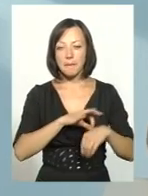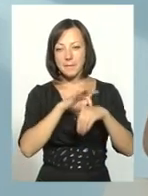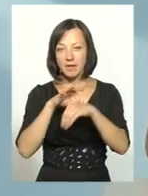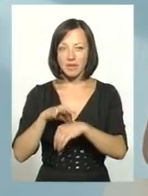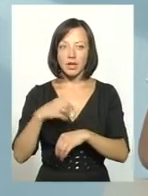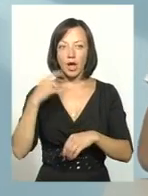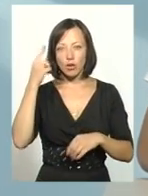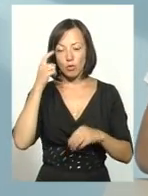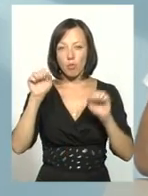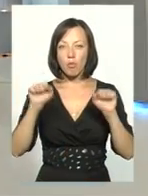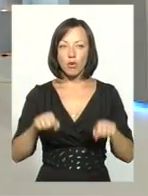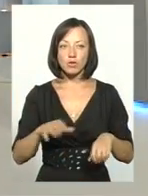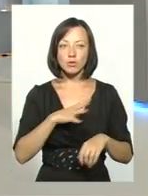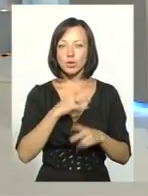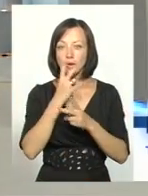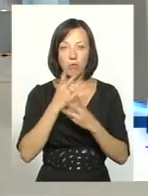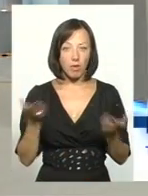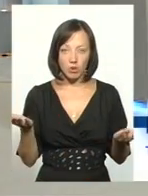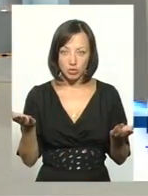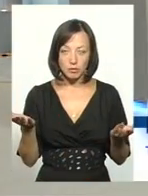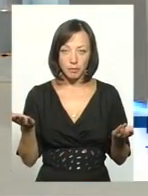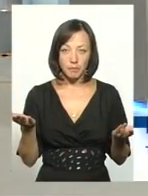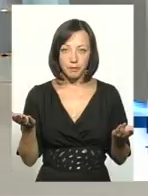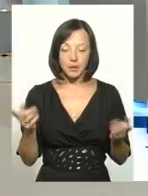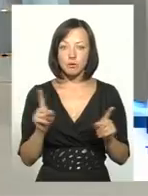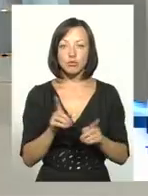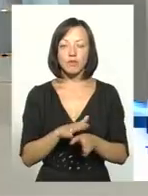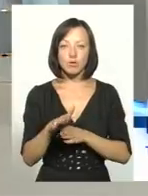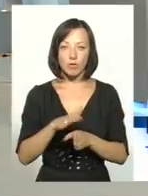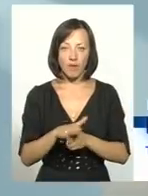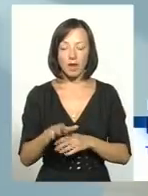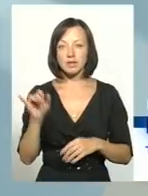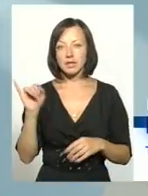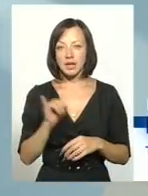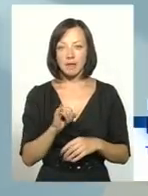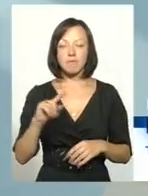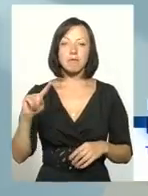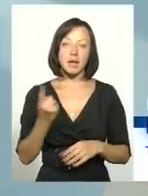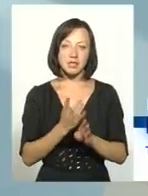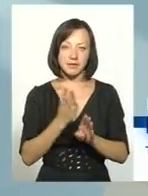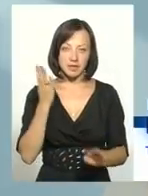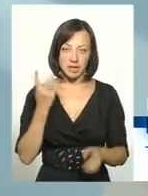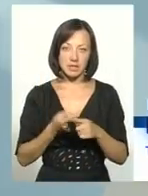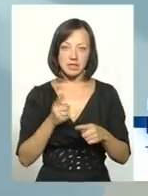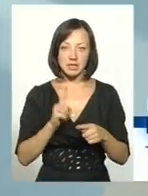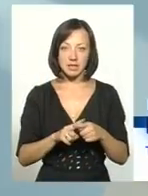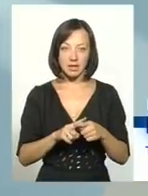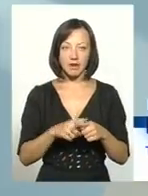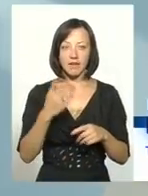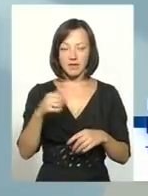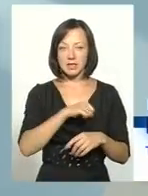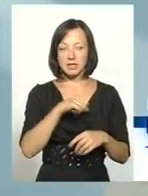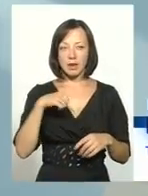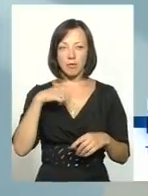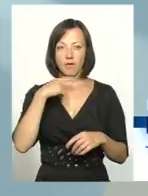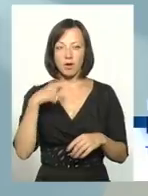тому що, я думаю, що, може би, хтось і не бачив безпосередньо, що відбувається. І, перш за все, це... Оскільки ви ж самі